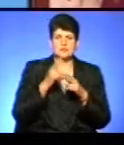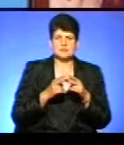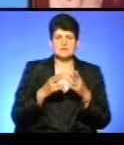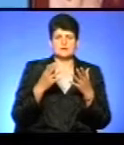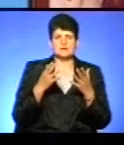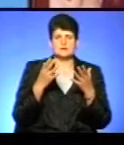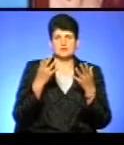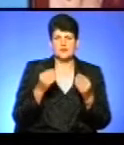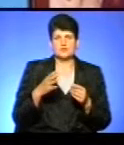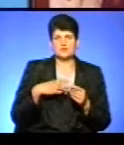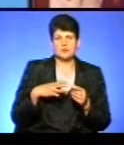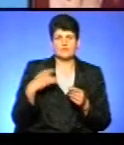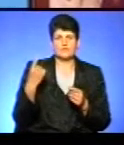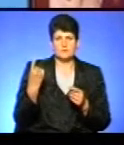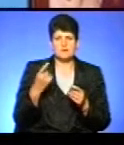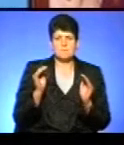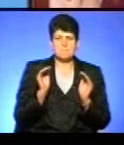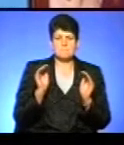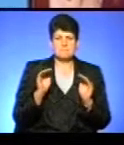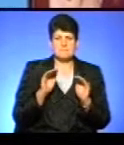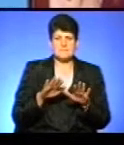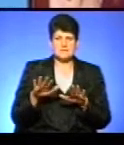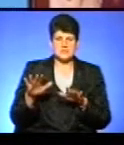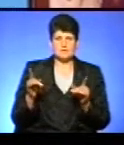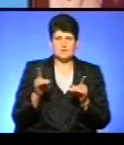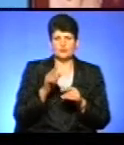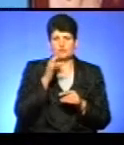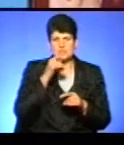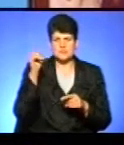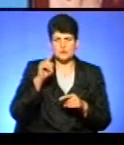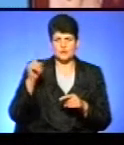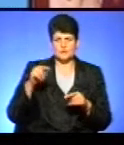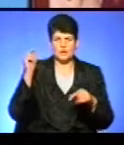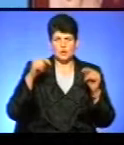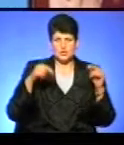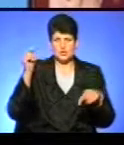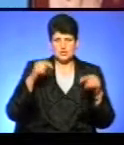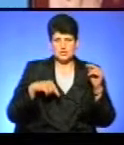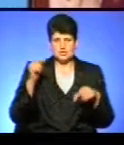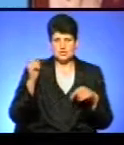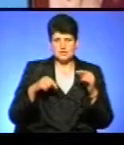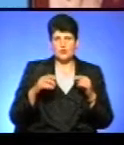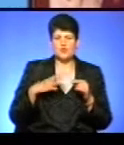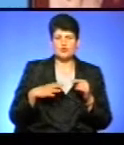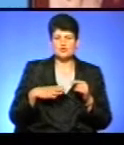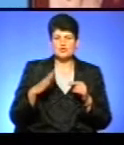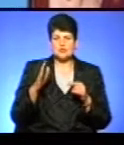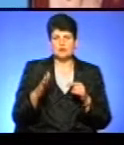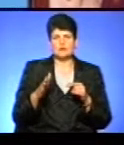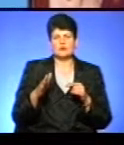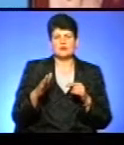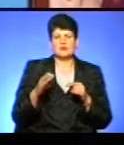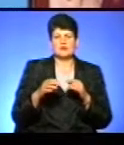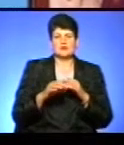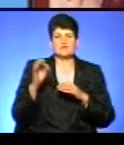ми чекаємо по області місцями короткочасні грузові дощі. Переважно очікується вони в західному